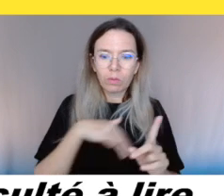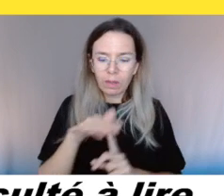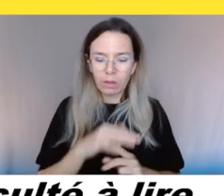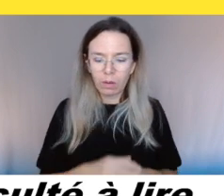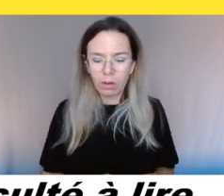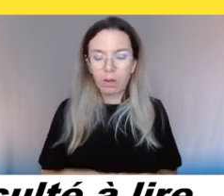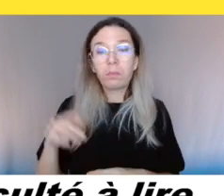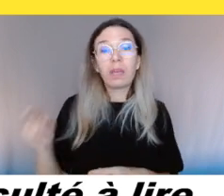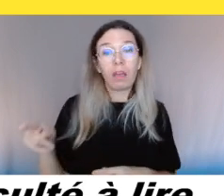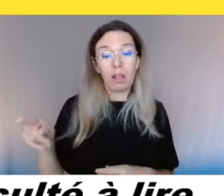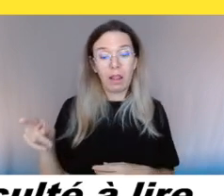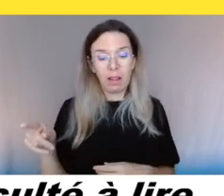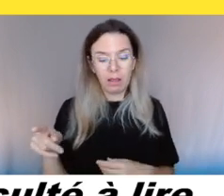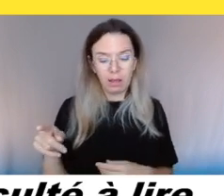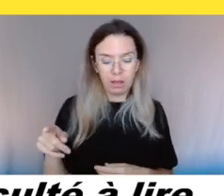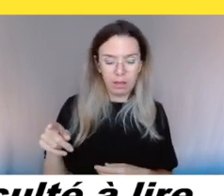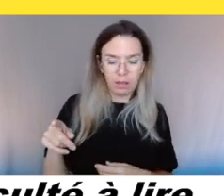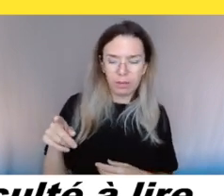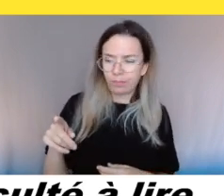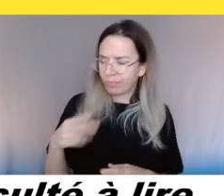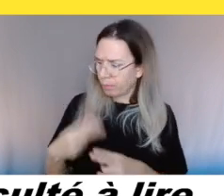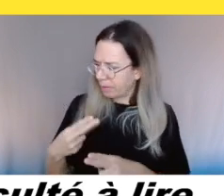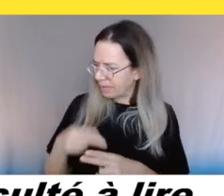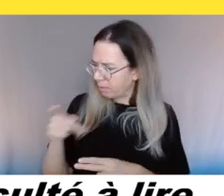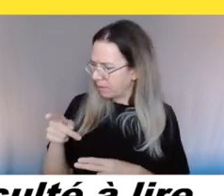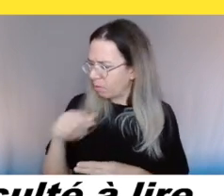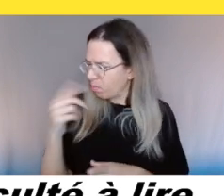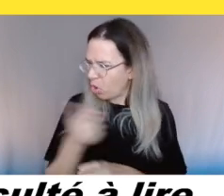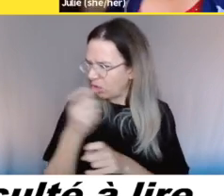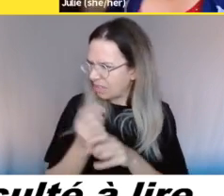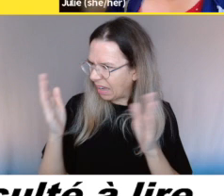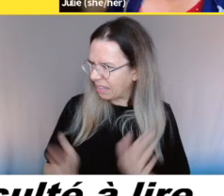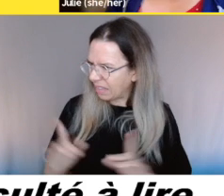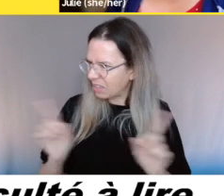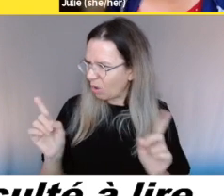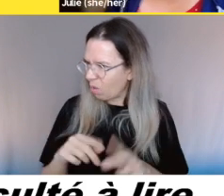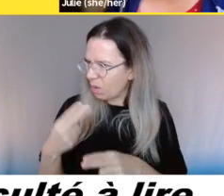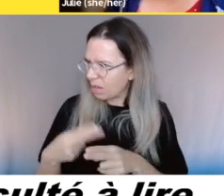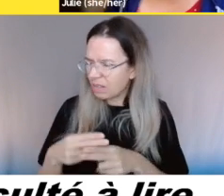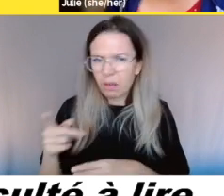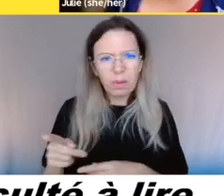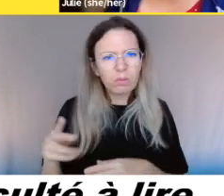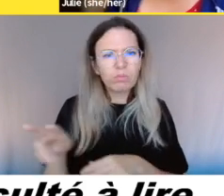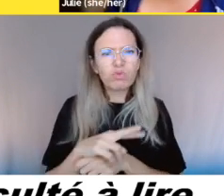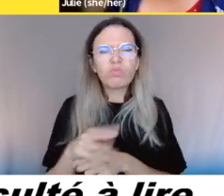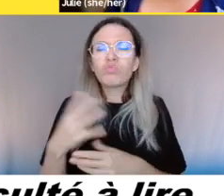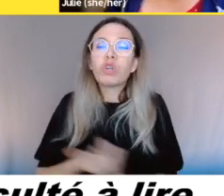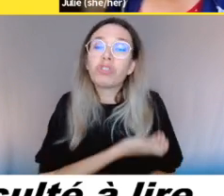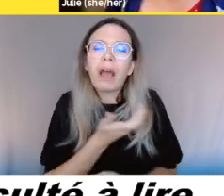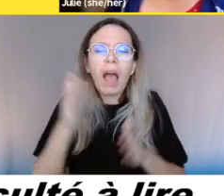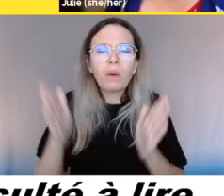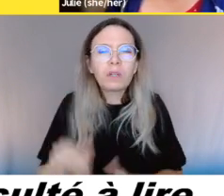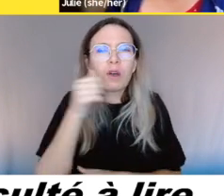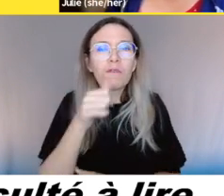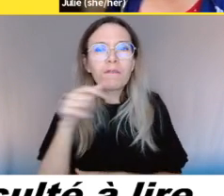ça soit pas plus que deux mois après ce qui est arrivé? Deux mois? Non, c'est deux